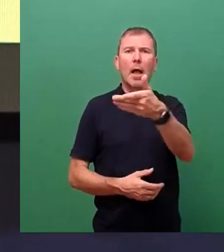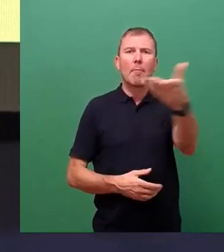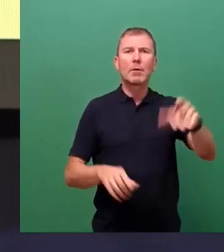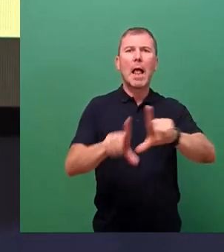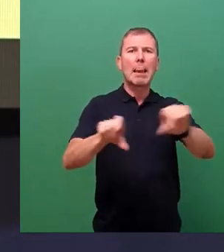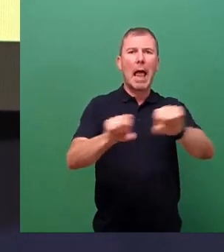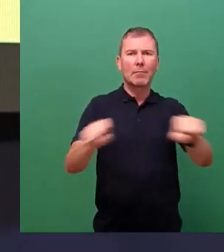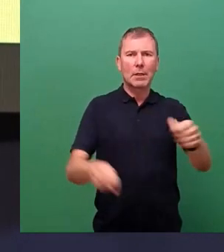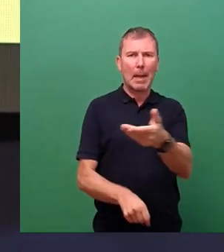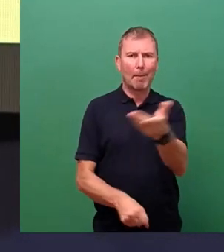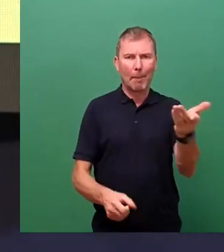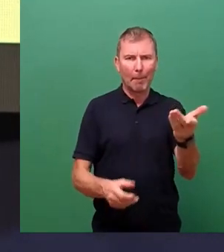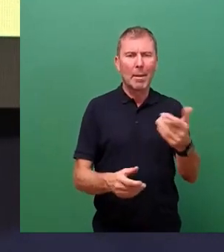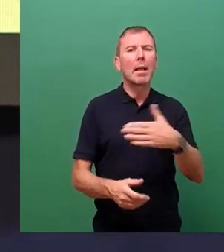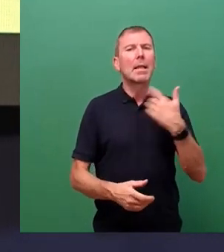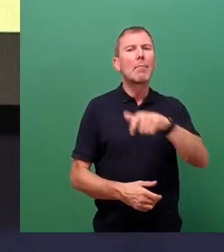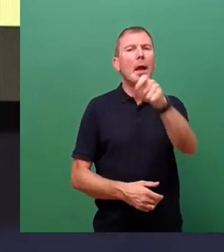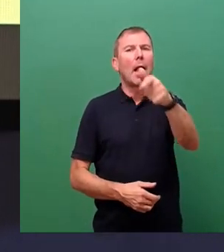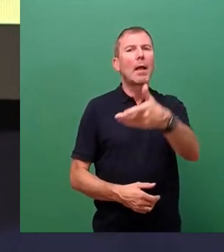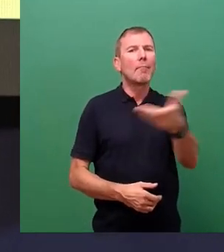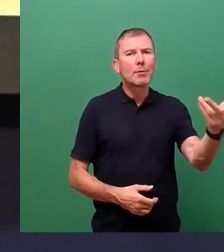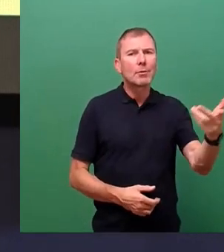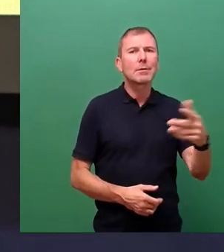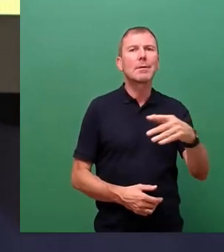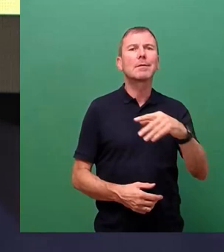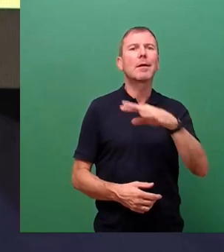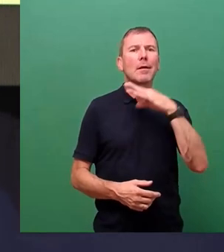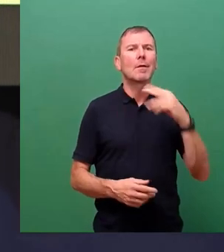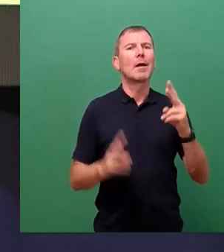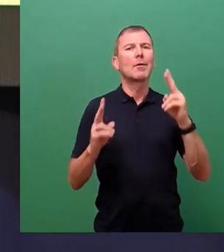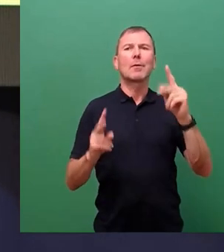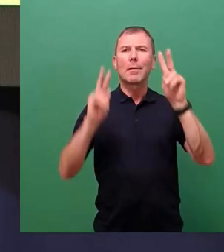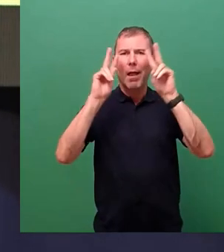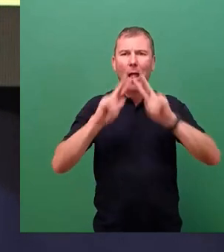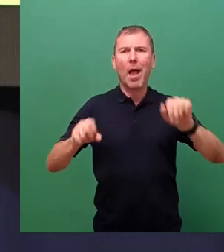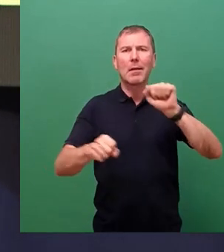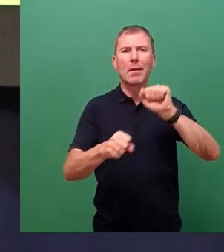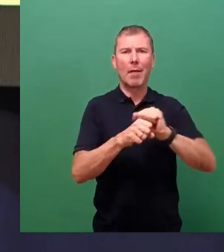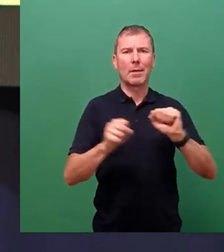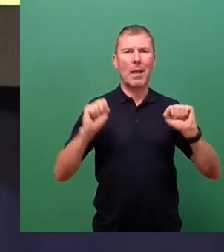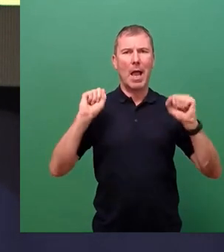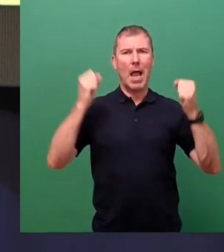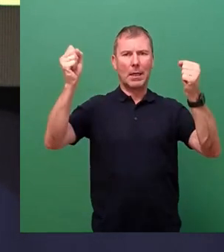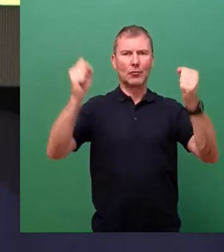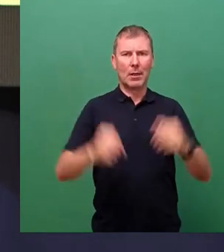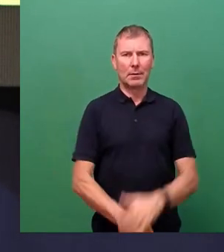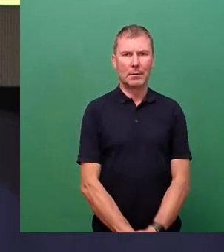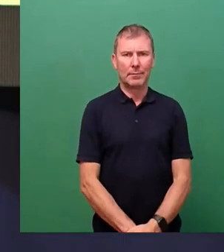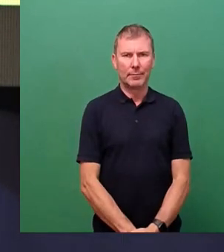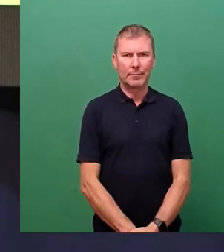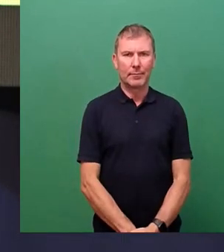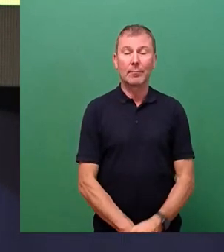liebe Menschen, die sich so zahlreich in unserer Stadt ehrenamtlich engagieren. Gleich im Vorab.